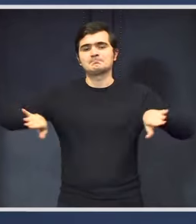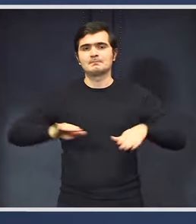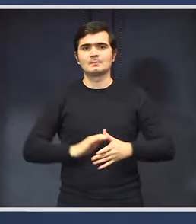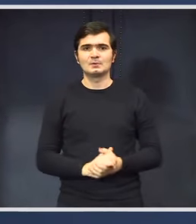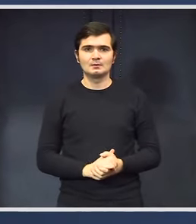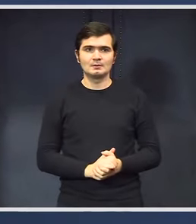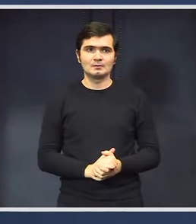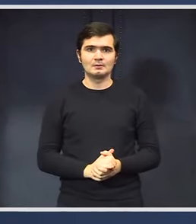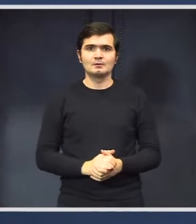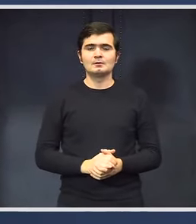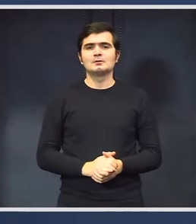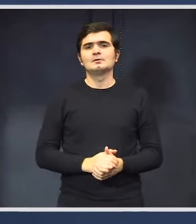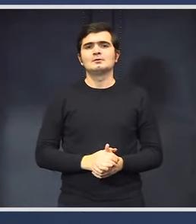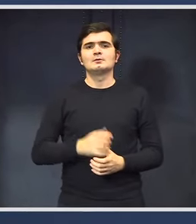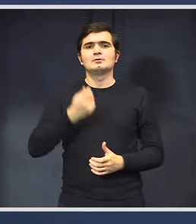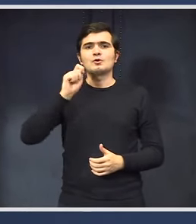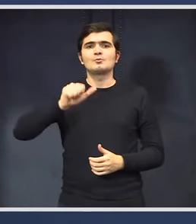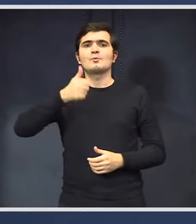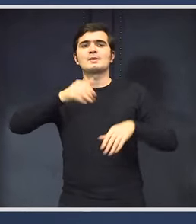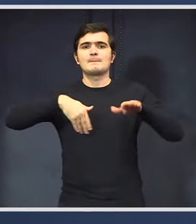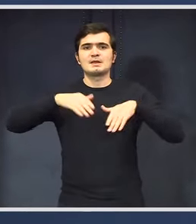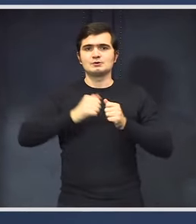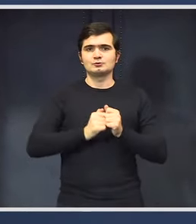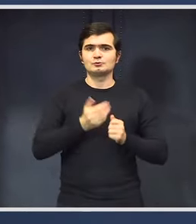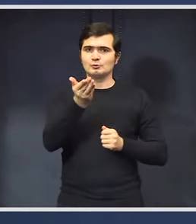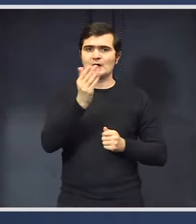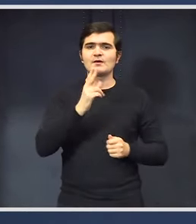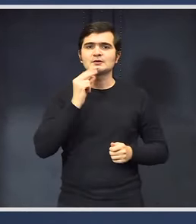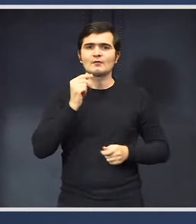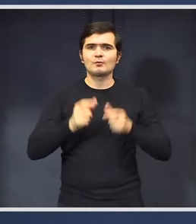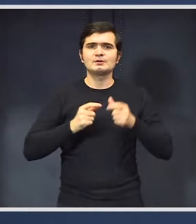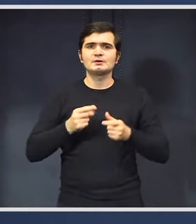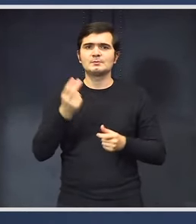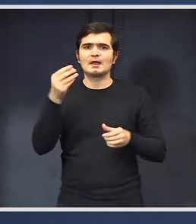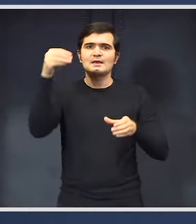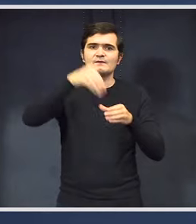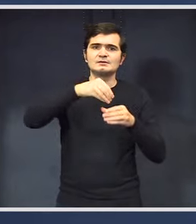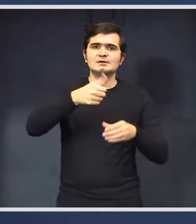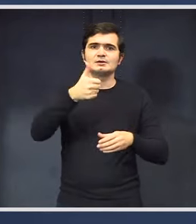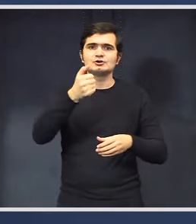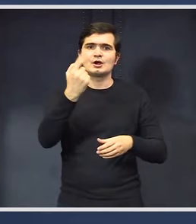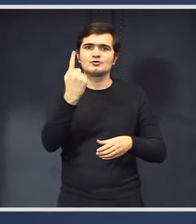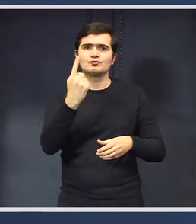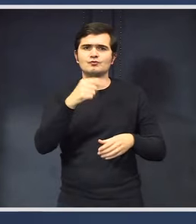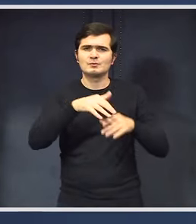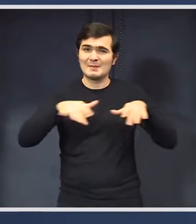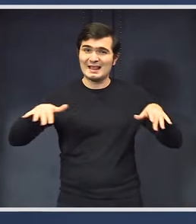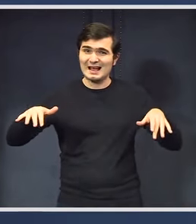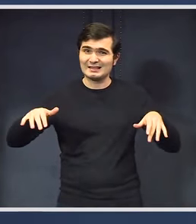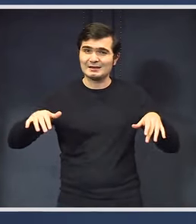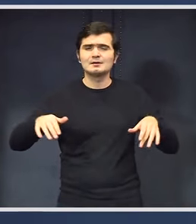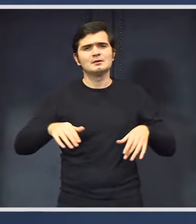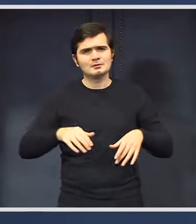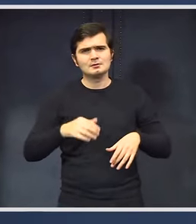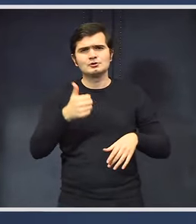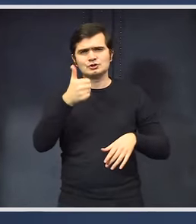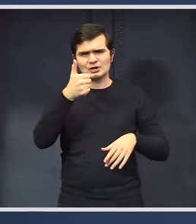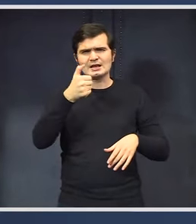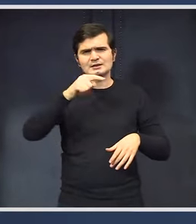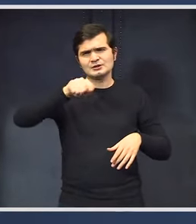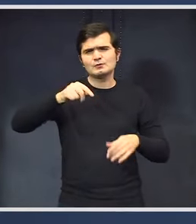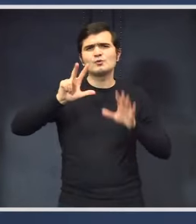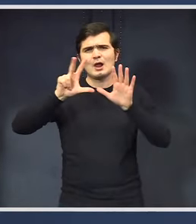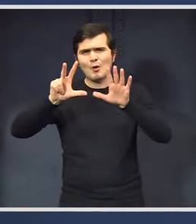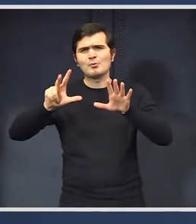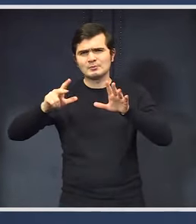Marganițu Alef News, domnule prim-ministru, vorbeați de investiții de 61 de miliarde. Da, 60,8, dar